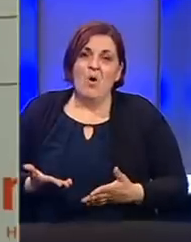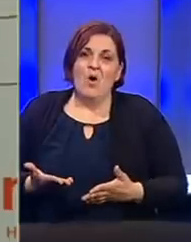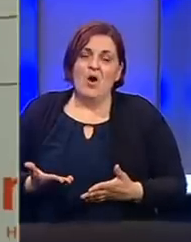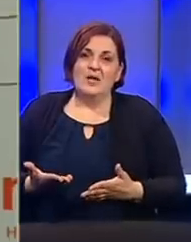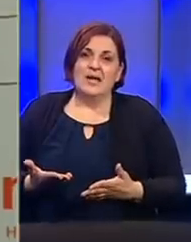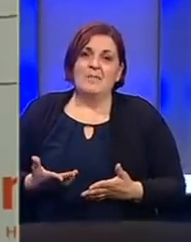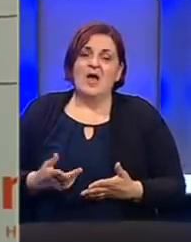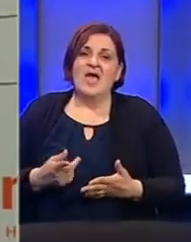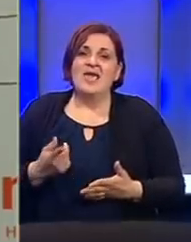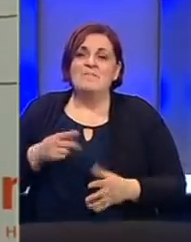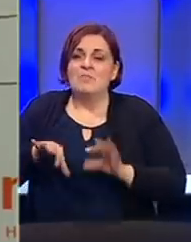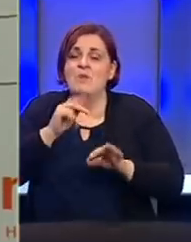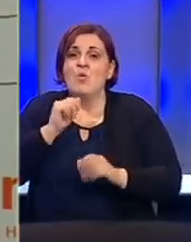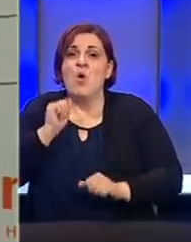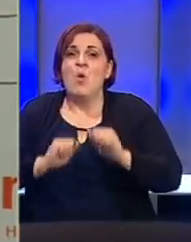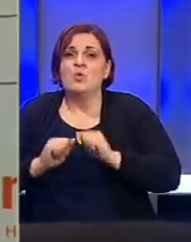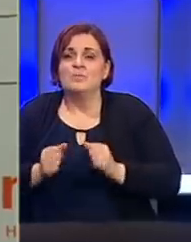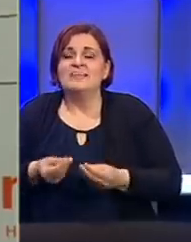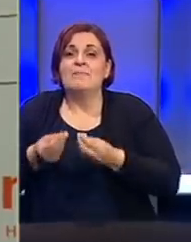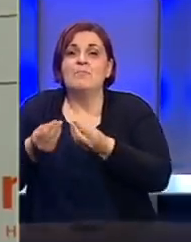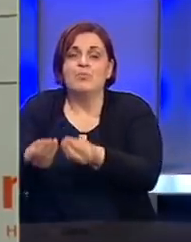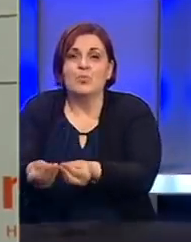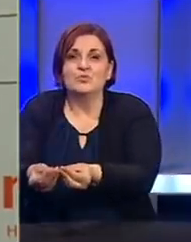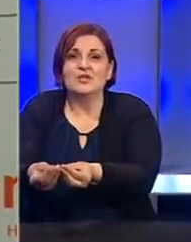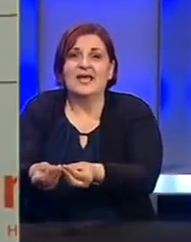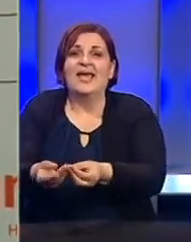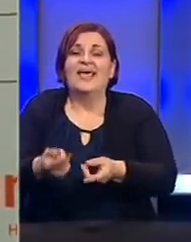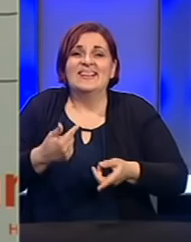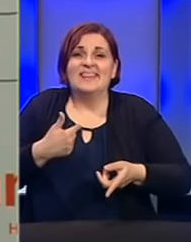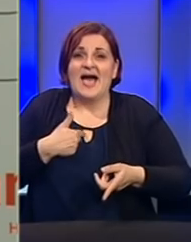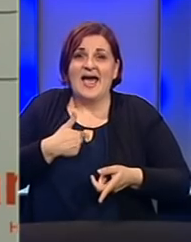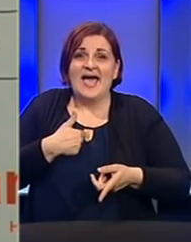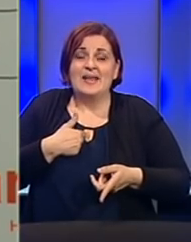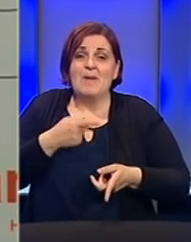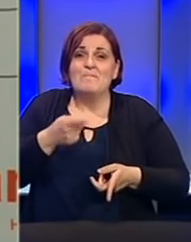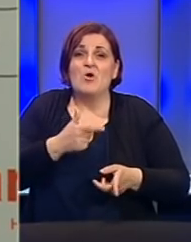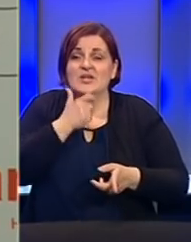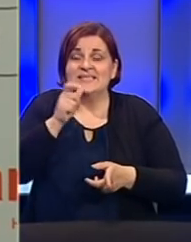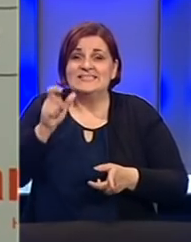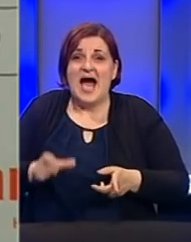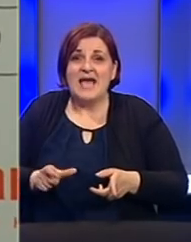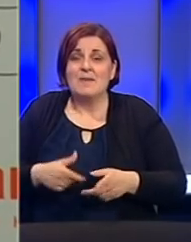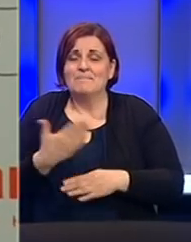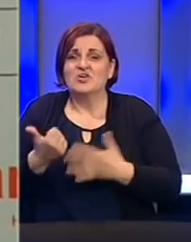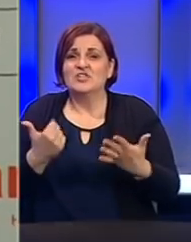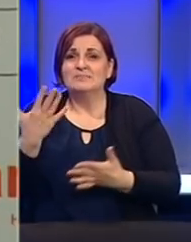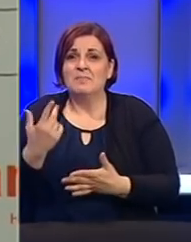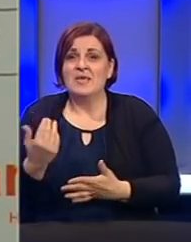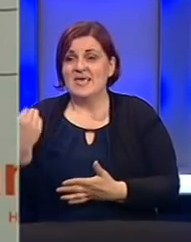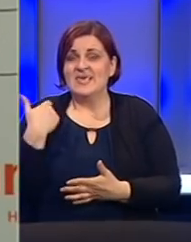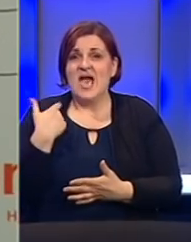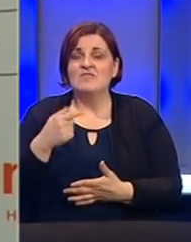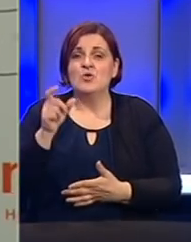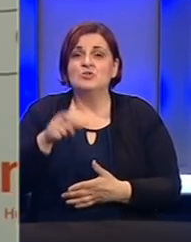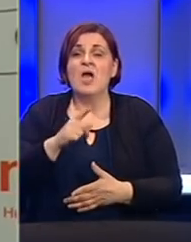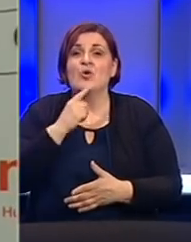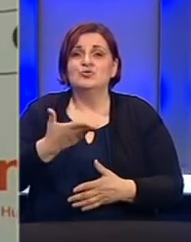koje ugroženije da bi mu pružili s obzirom da se nama pored onih starih osoba preko 65 godina javljaju i osobe koje